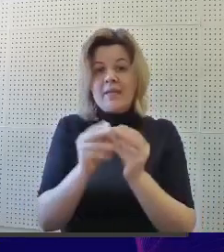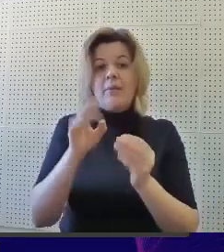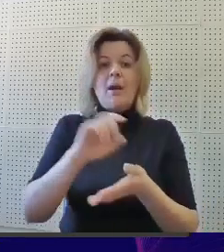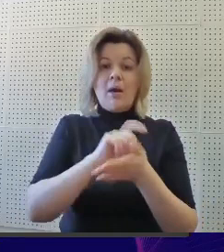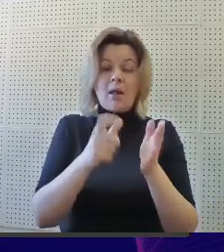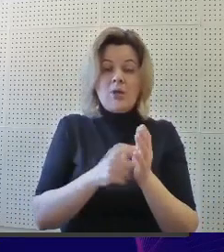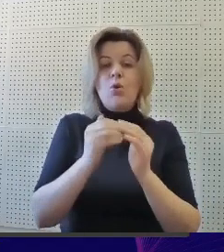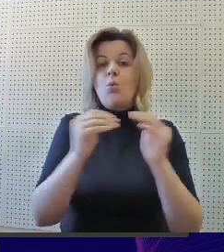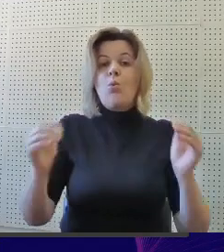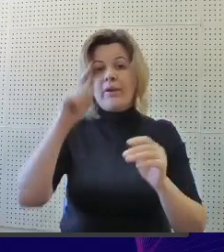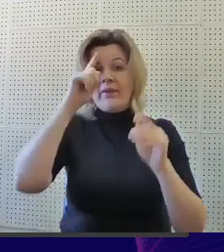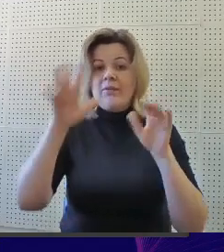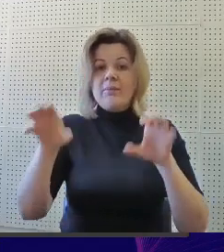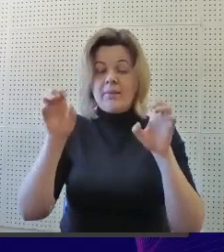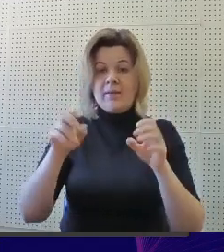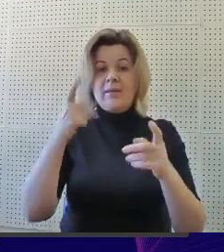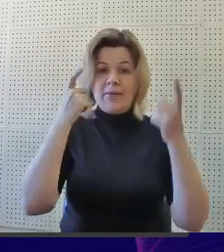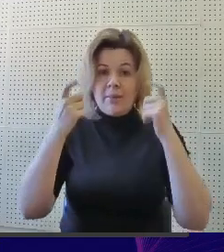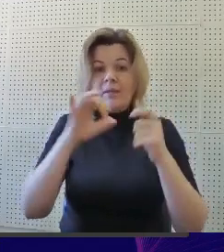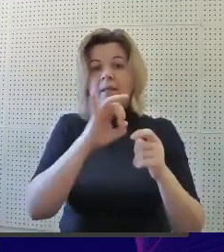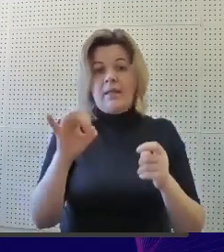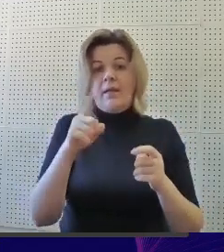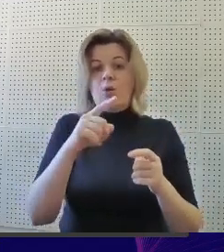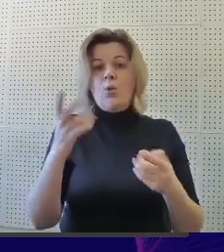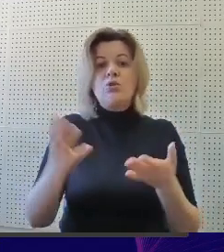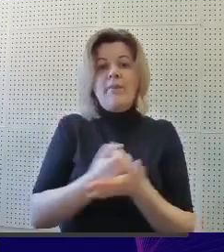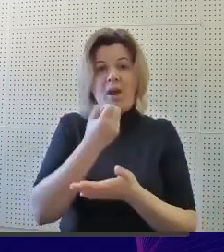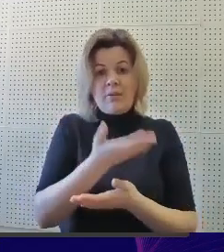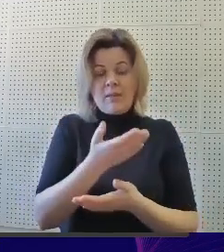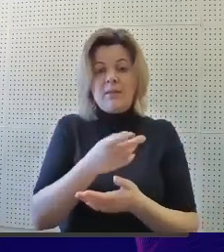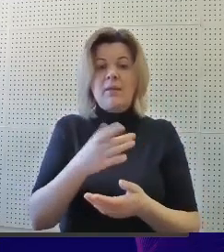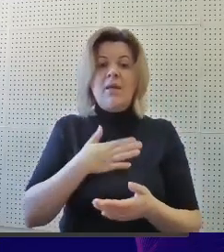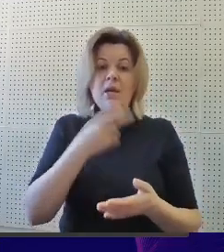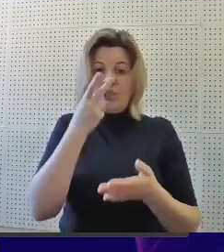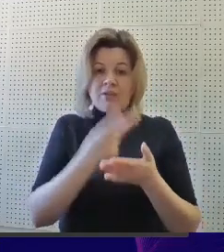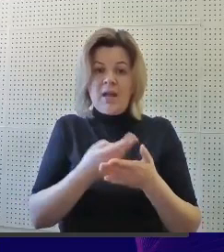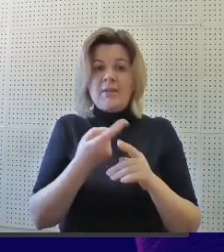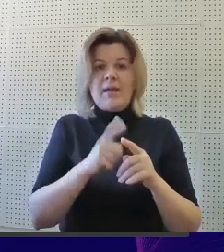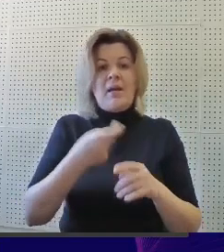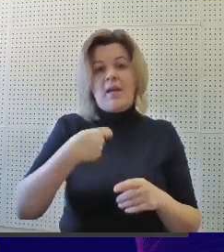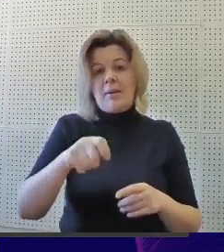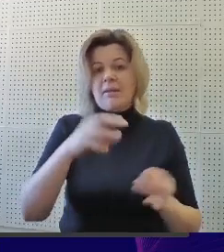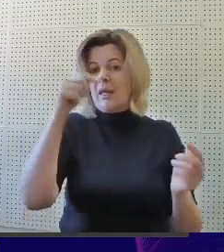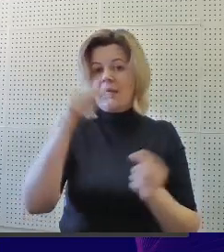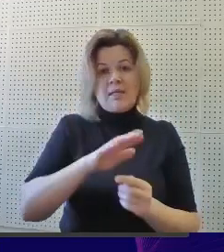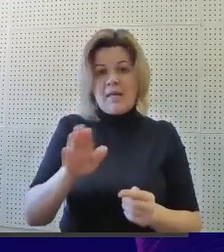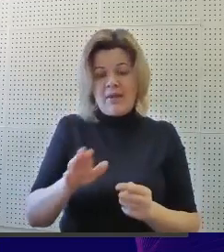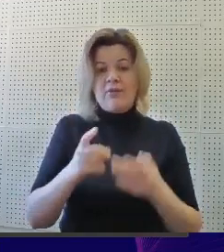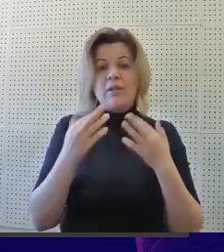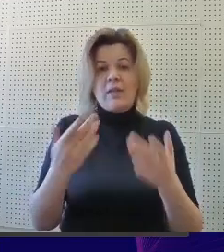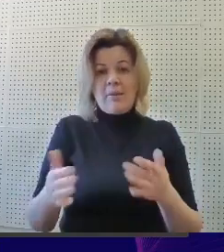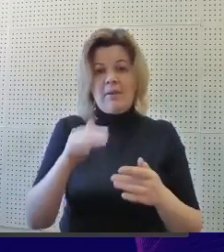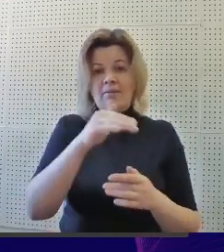классу уровень восприятия информации и успеваемость. На наш взгляд, эта рекомендация не соответствует требованиям